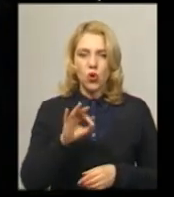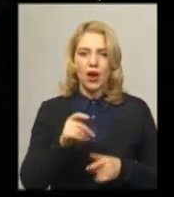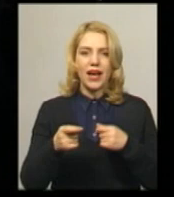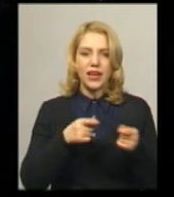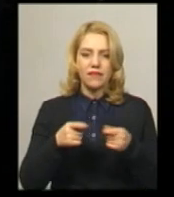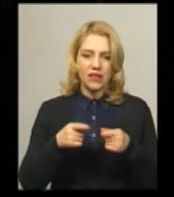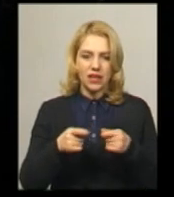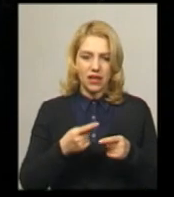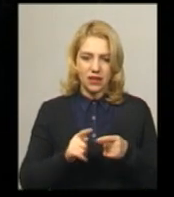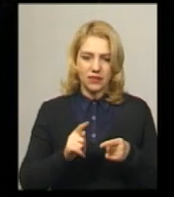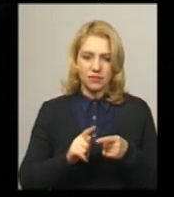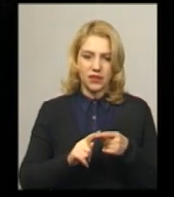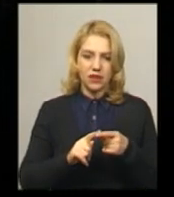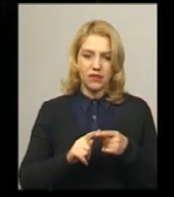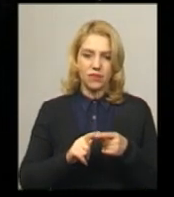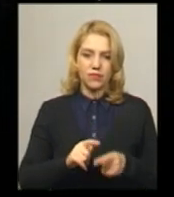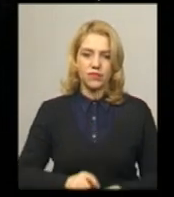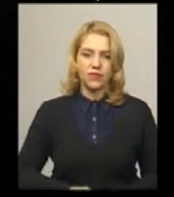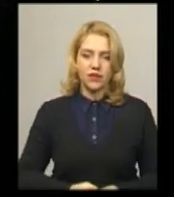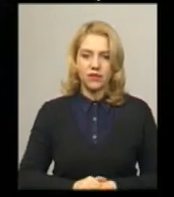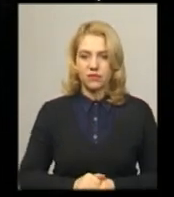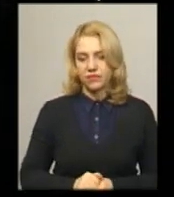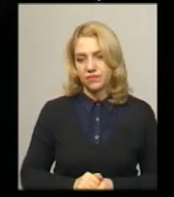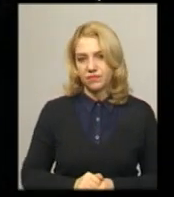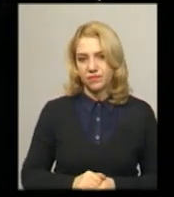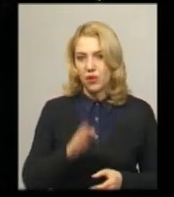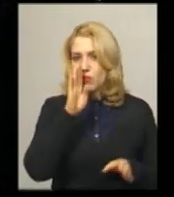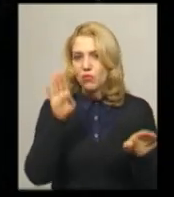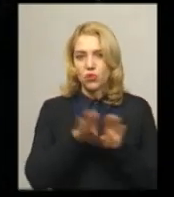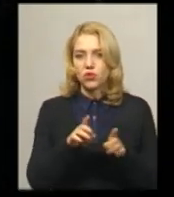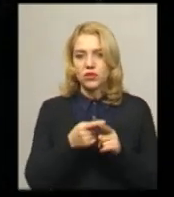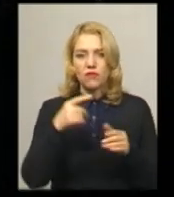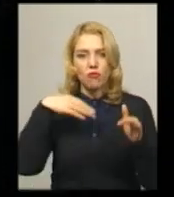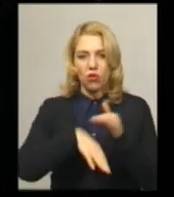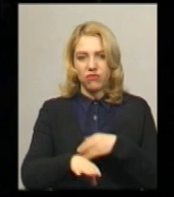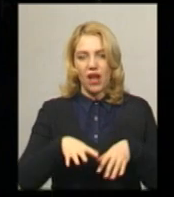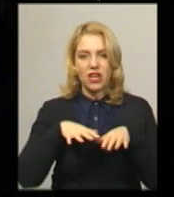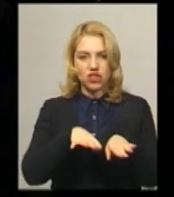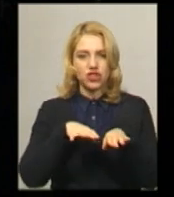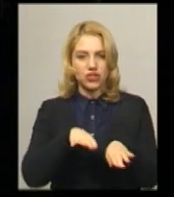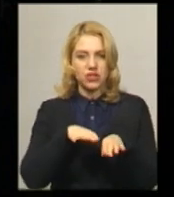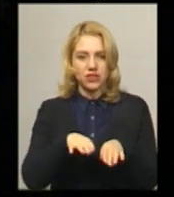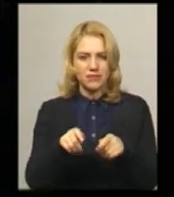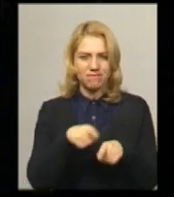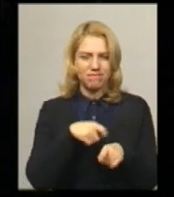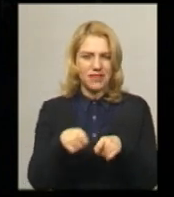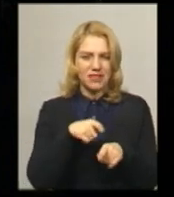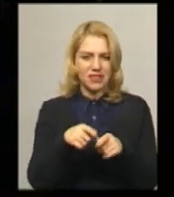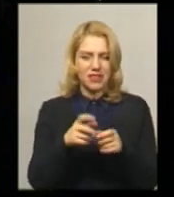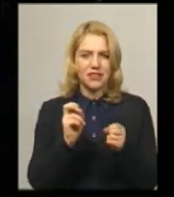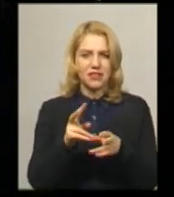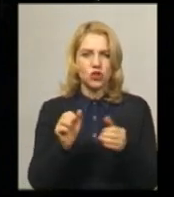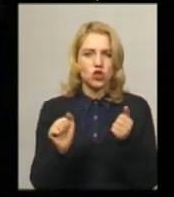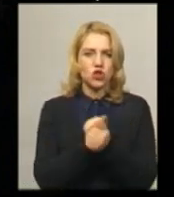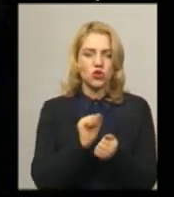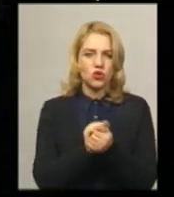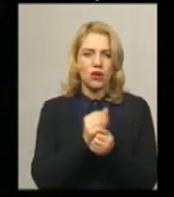мали такий вигляд, ніби їх десь пошили в якомусь підвалі. Тобто з такої матерії, це була досить щільна серветка суха.